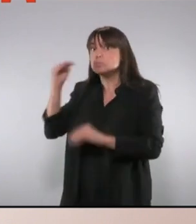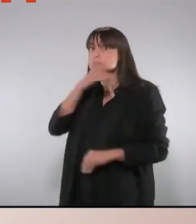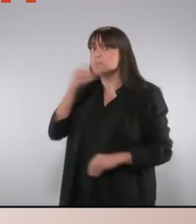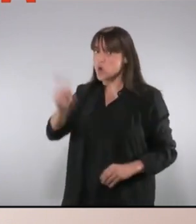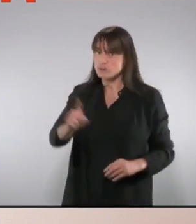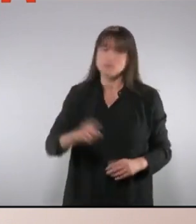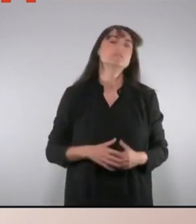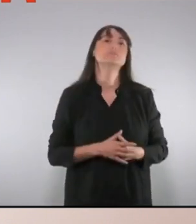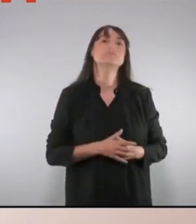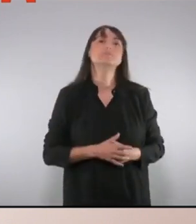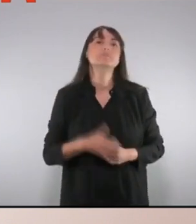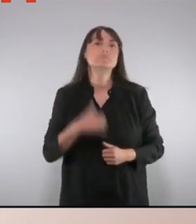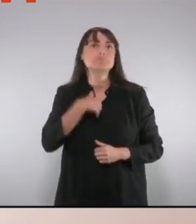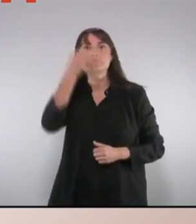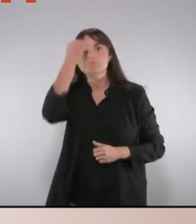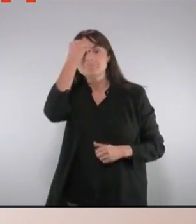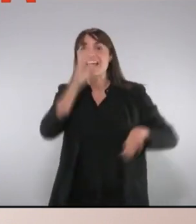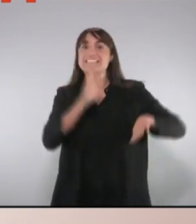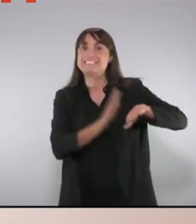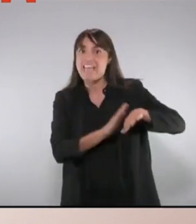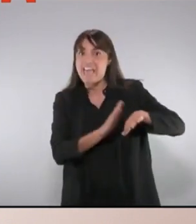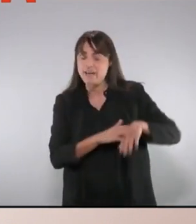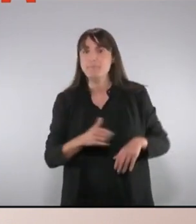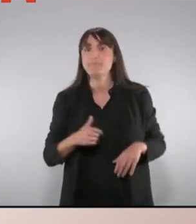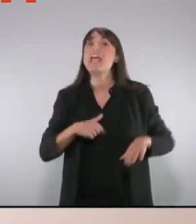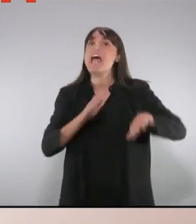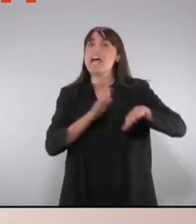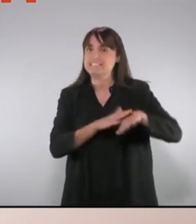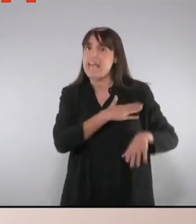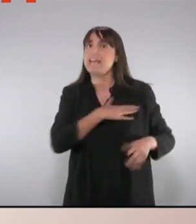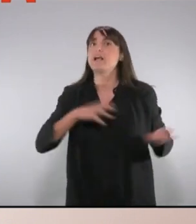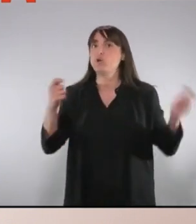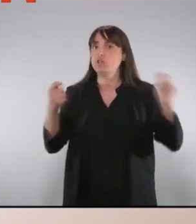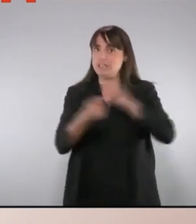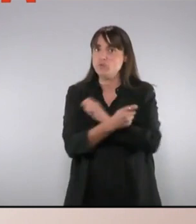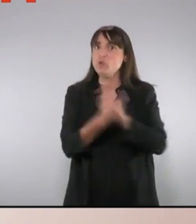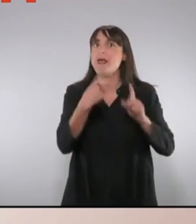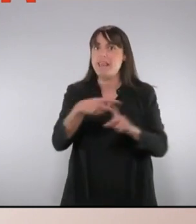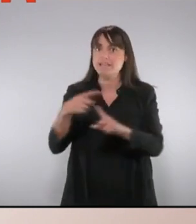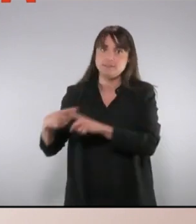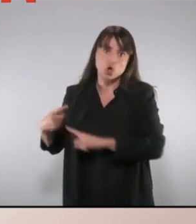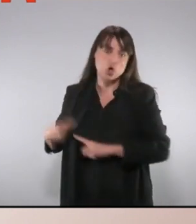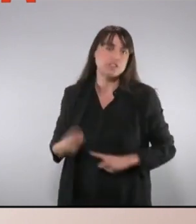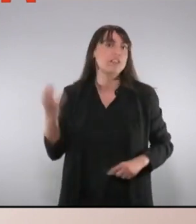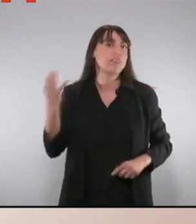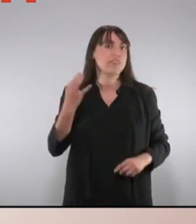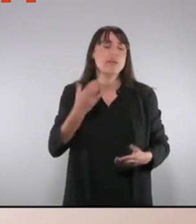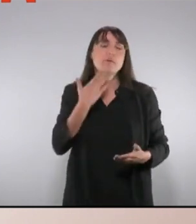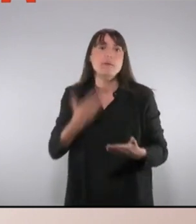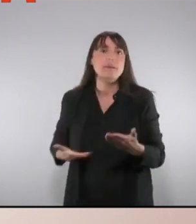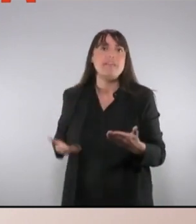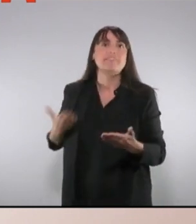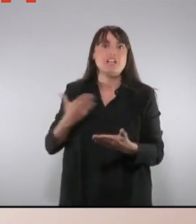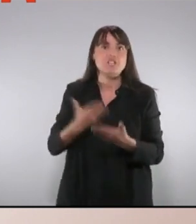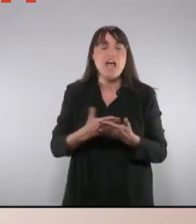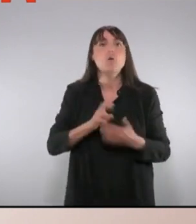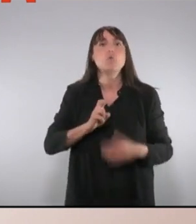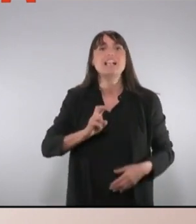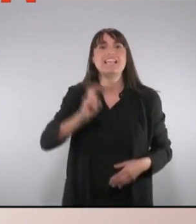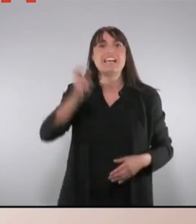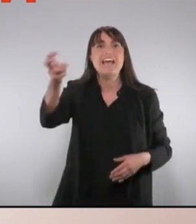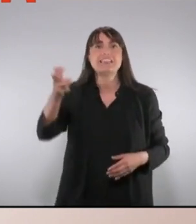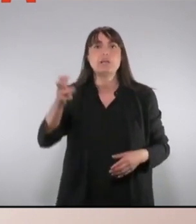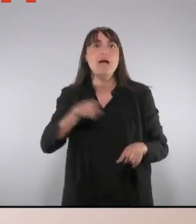Creiem que des de l'esquerra, des de l'esquerra transformadora, tenim l'obligació de plantejar una alternativa crítica al model de seguretat actual